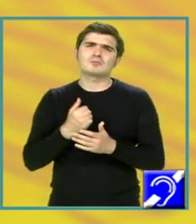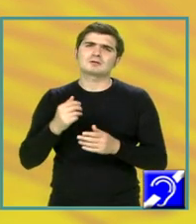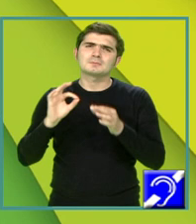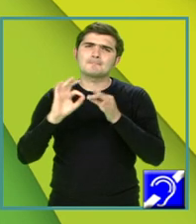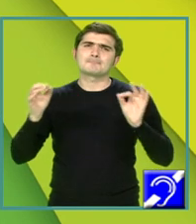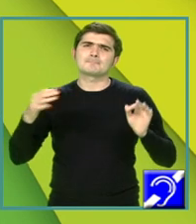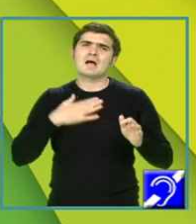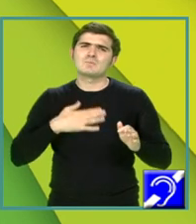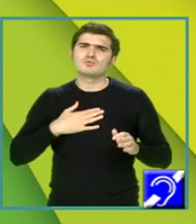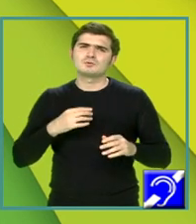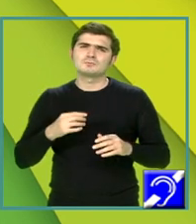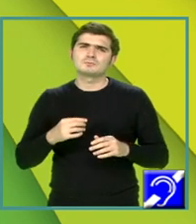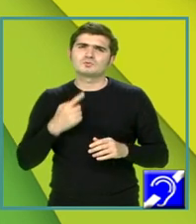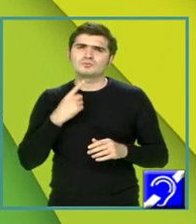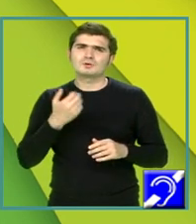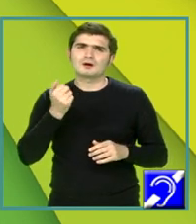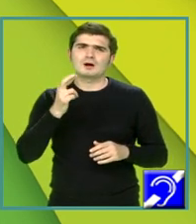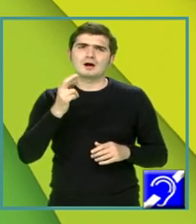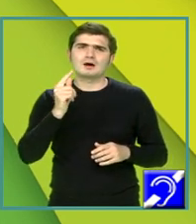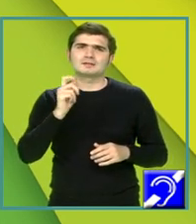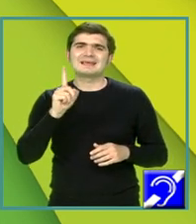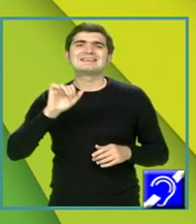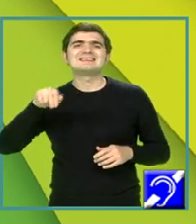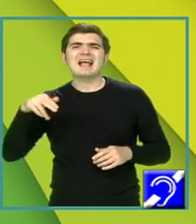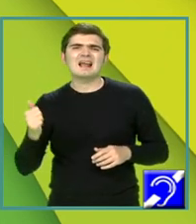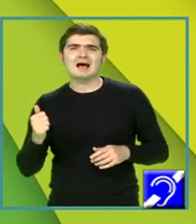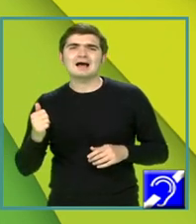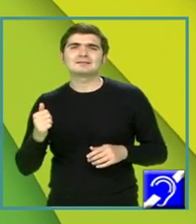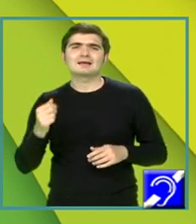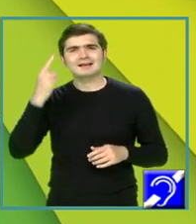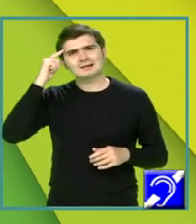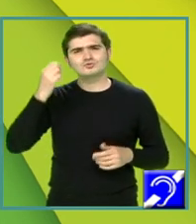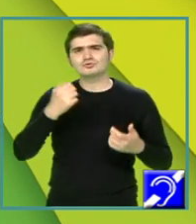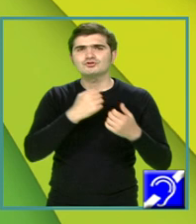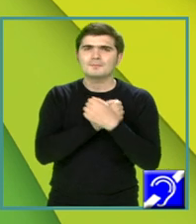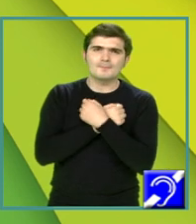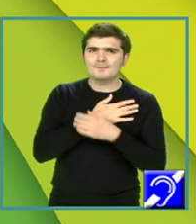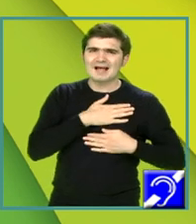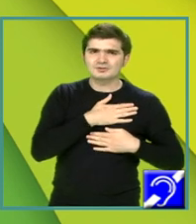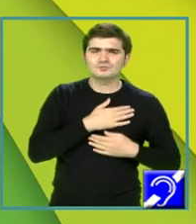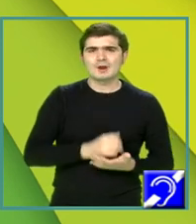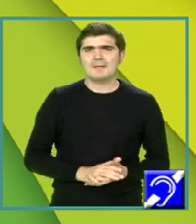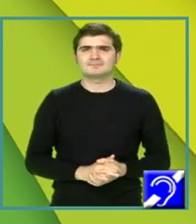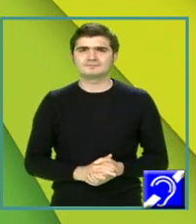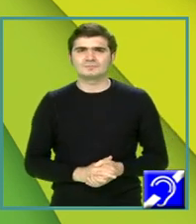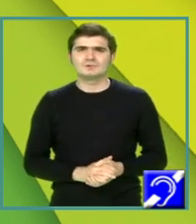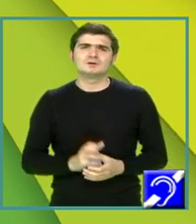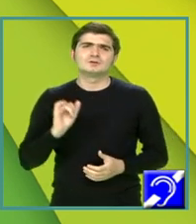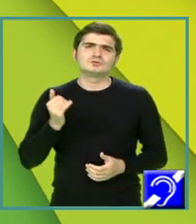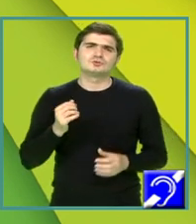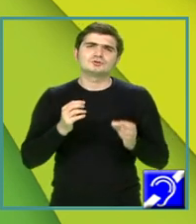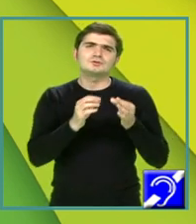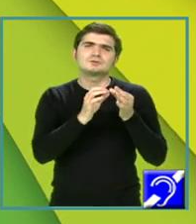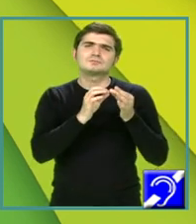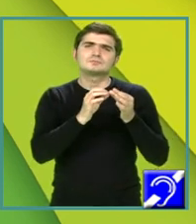foarte mult, mărturisesc, arteziana de gânduri și pasiune și trăsătura morală corespondentă